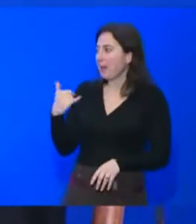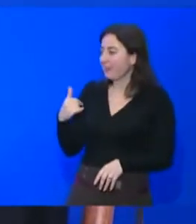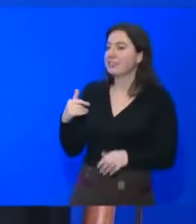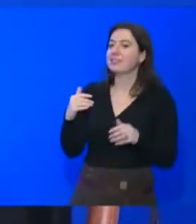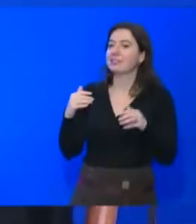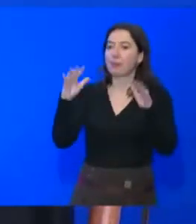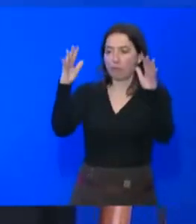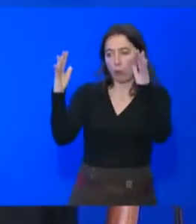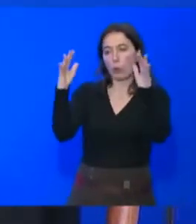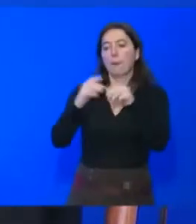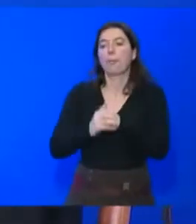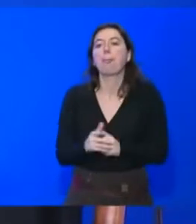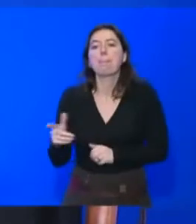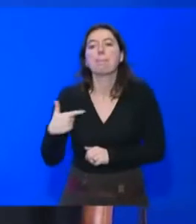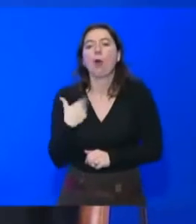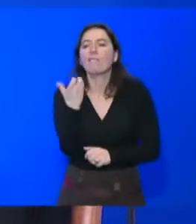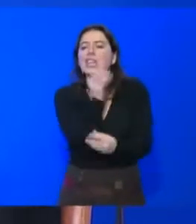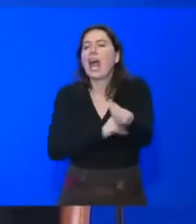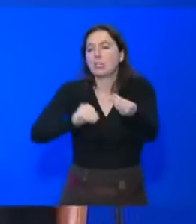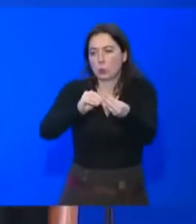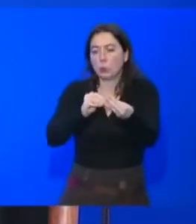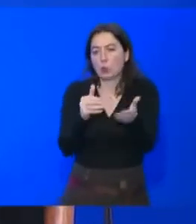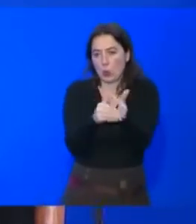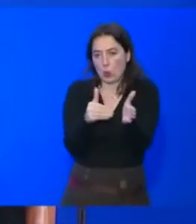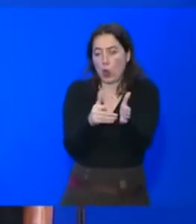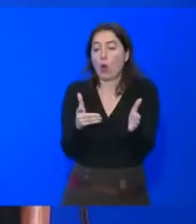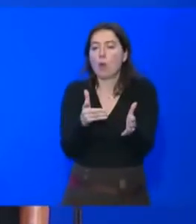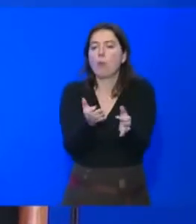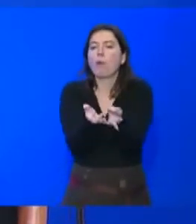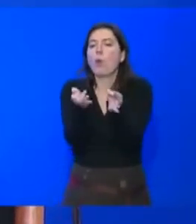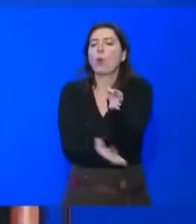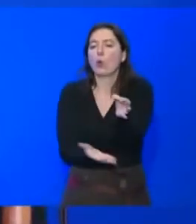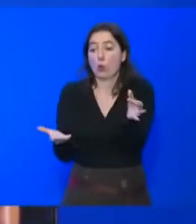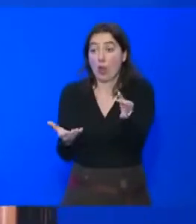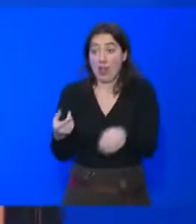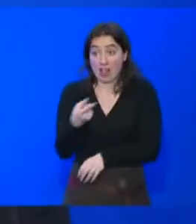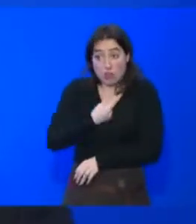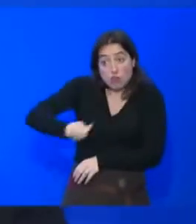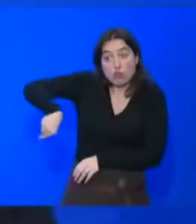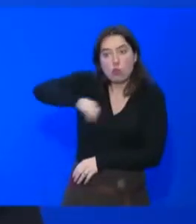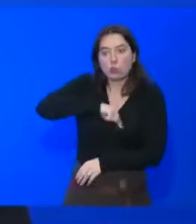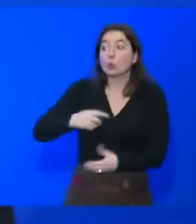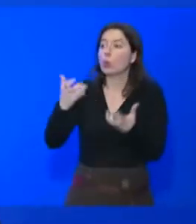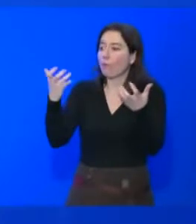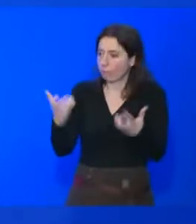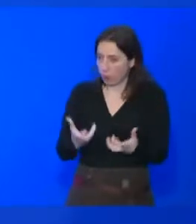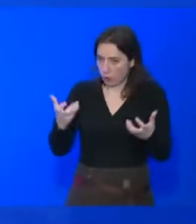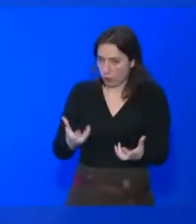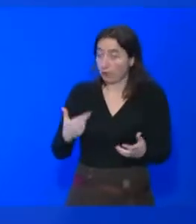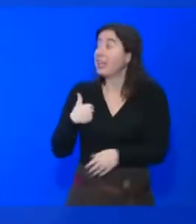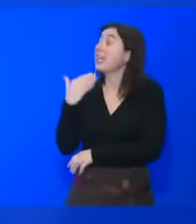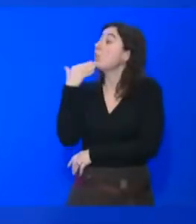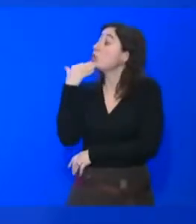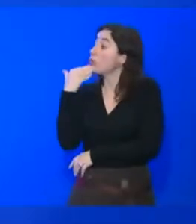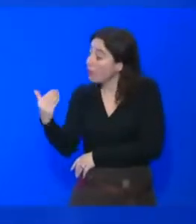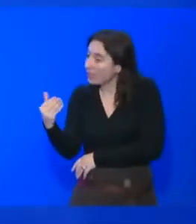Merci beaucoup. Je terminerai juste en disant que ce que nous voulons, et je vous remercie, toute l'organisation